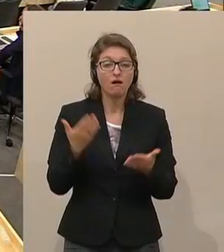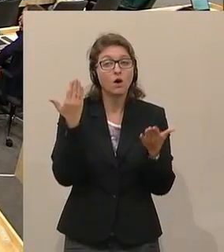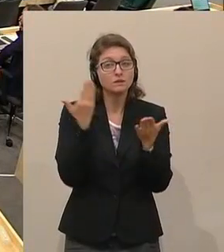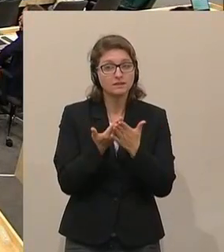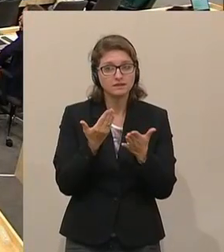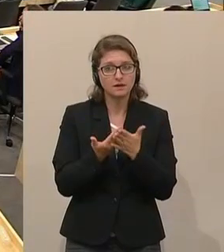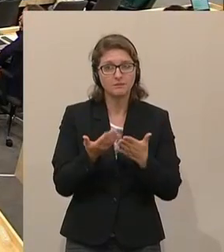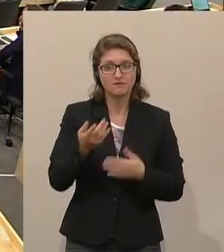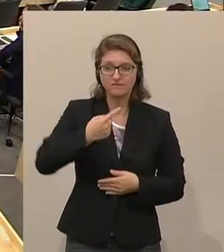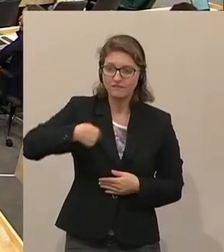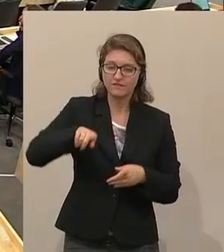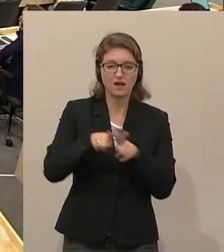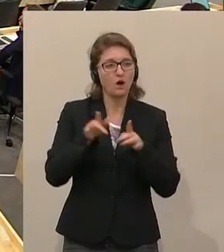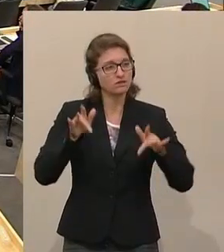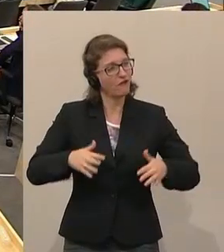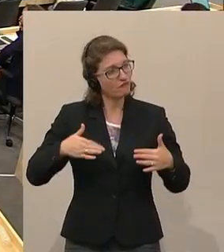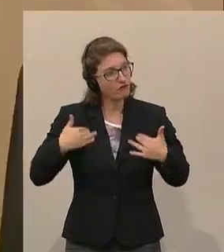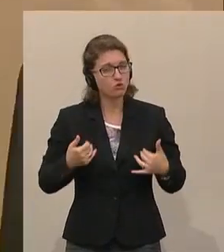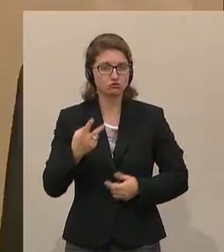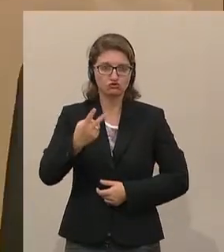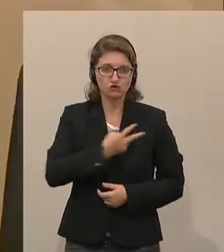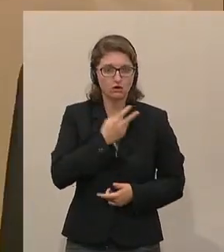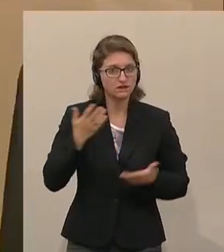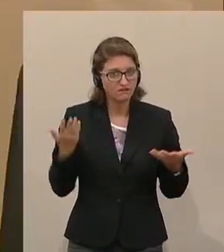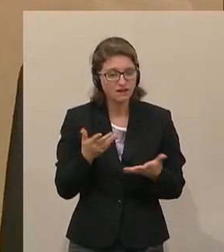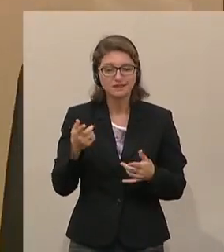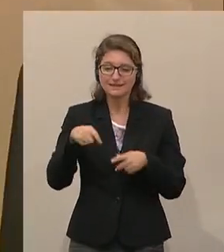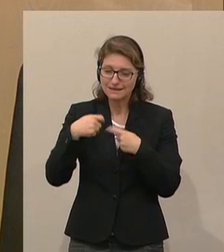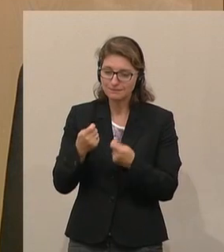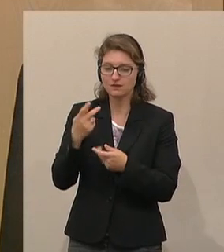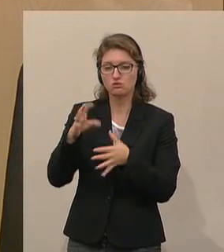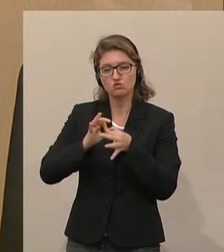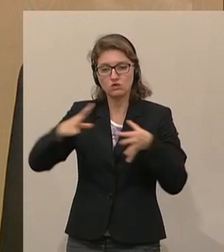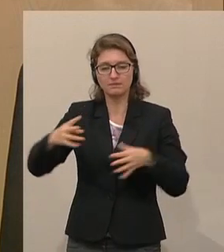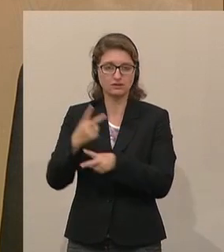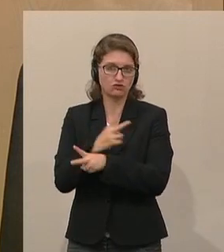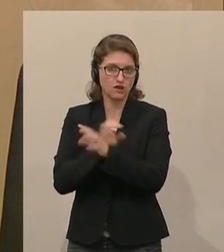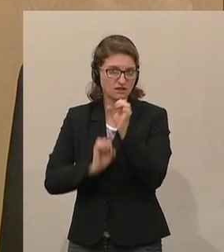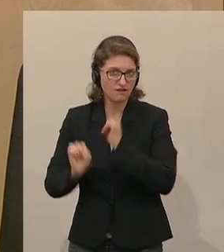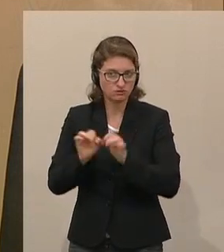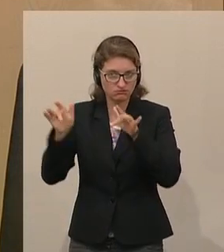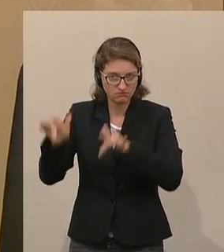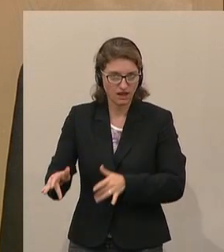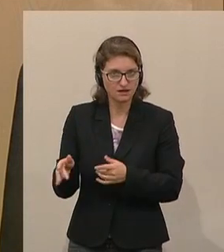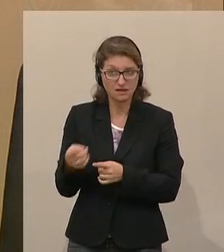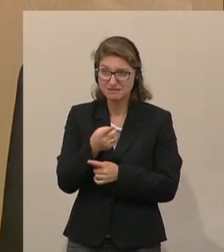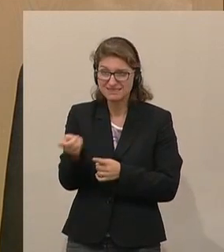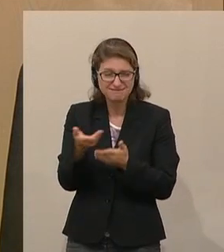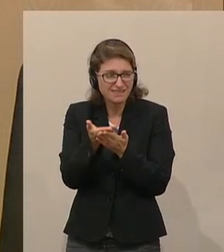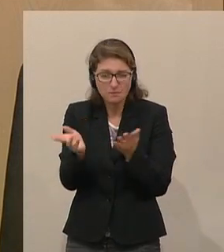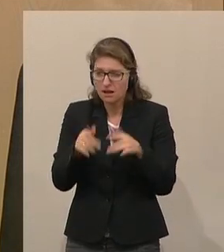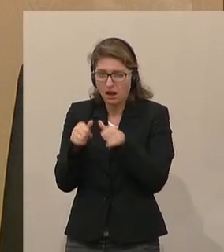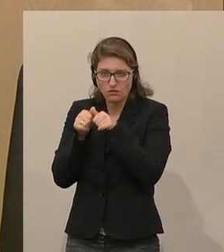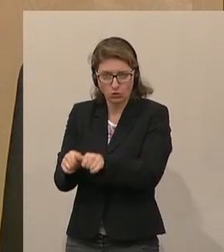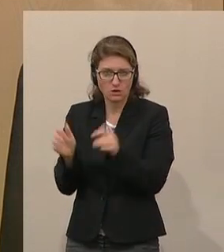sind wir stolz und froh darauf, eine unabhängige Staatsanwaltschaft auch zu haben, die sich von niemandem unter Druck setzen